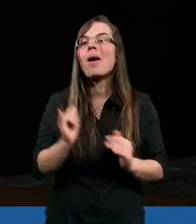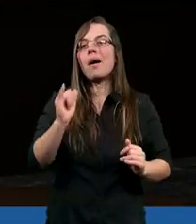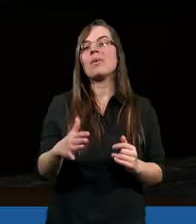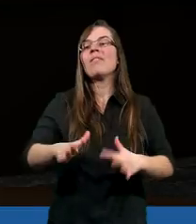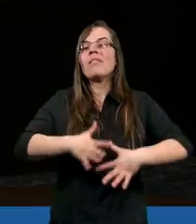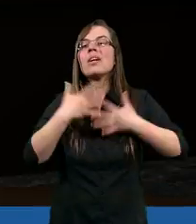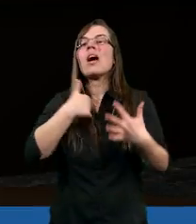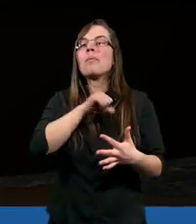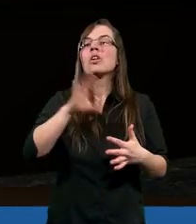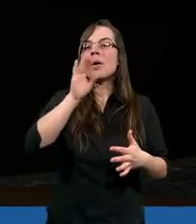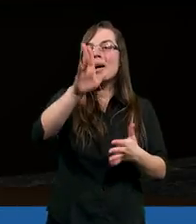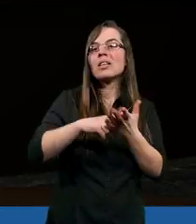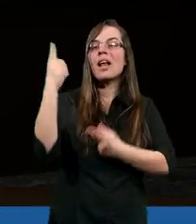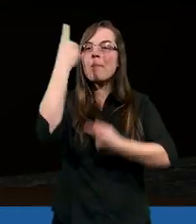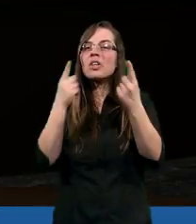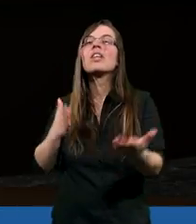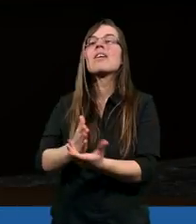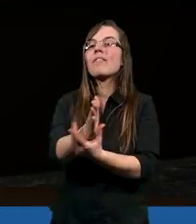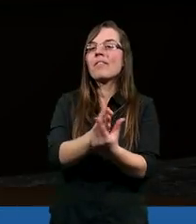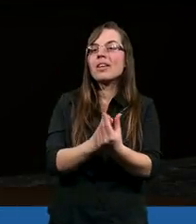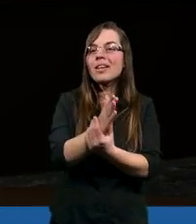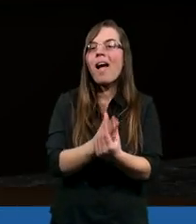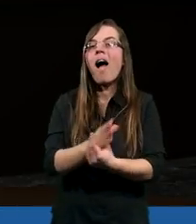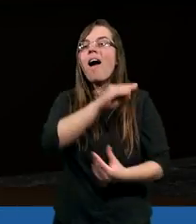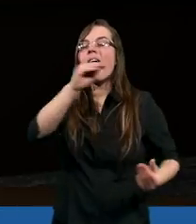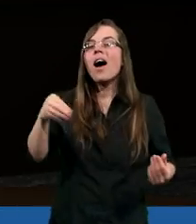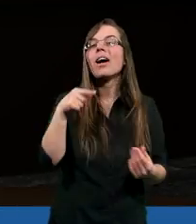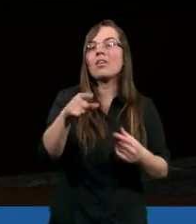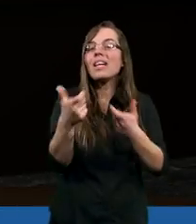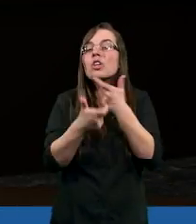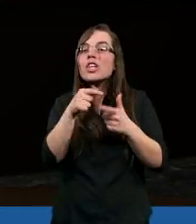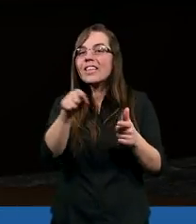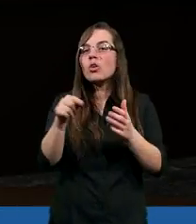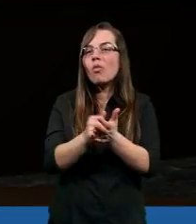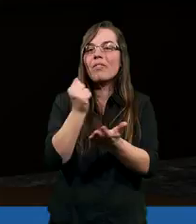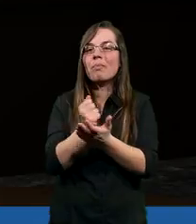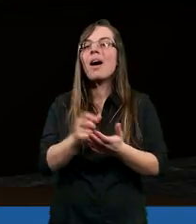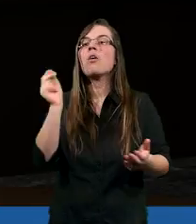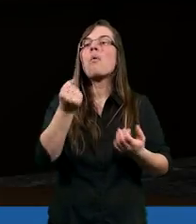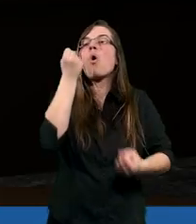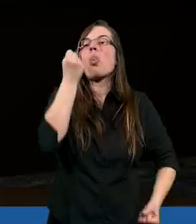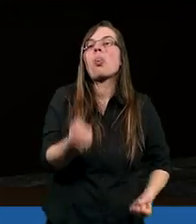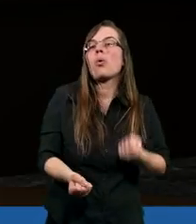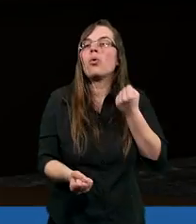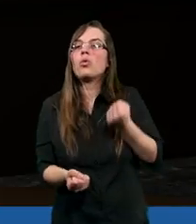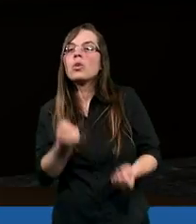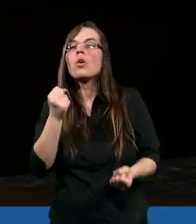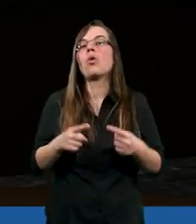Wydaje mi się, że masz na myśli wiary jako jeden z czynników, bo trudno